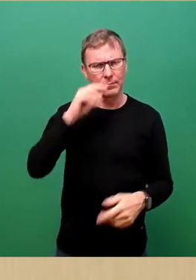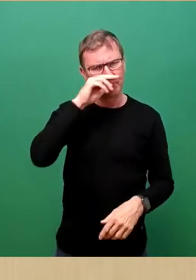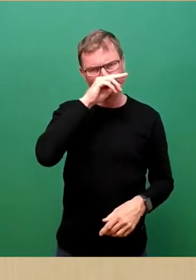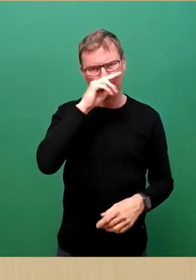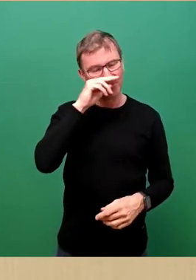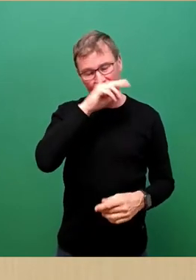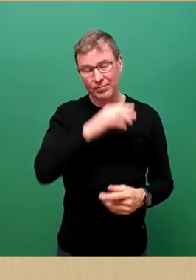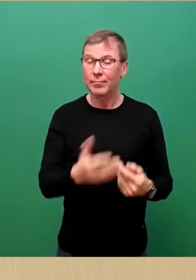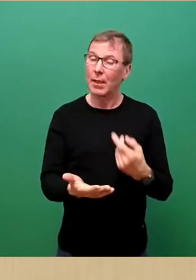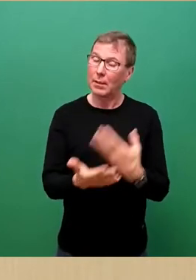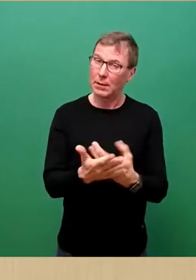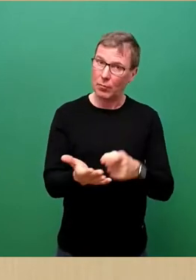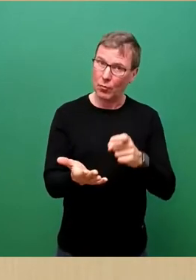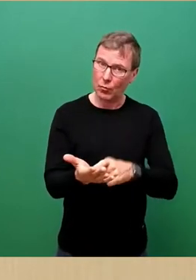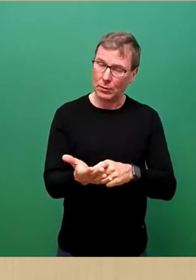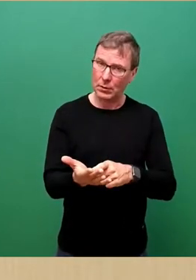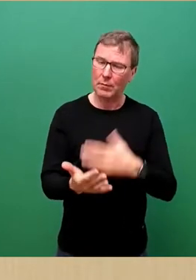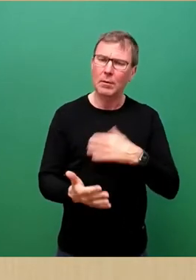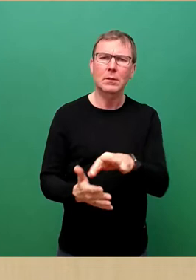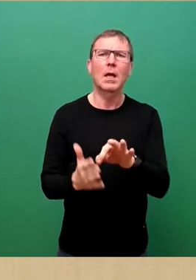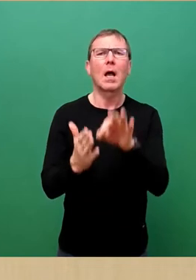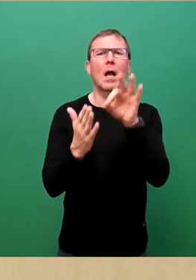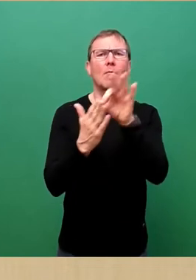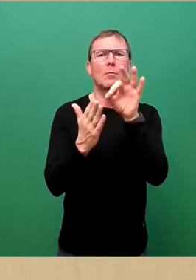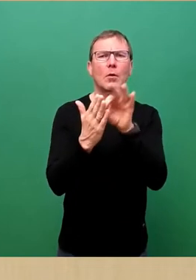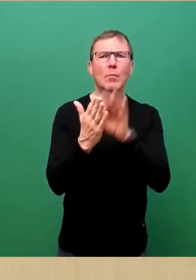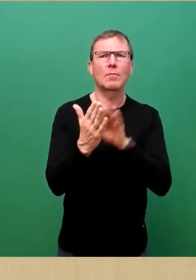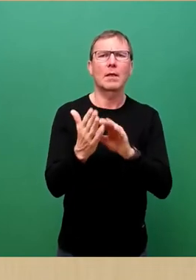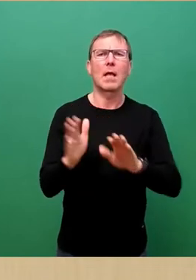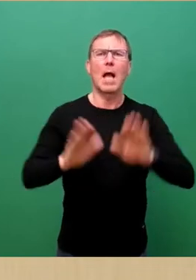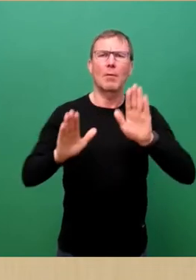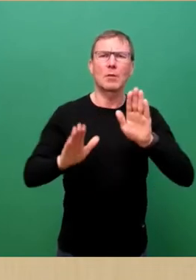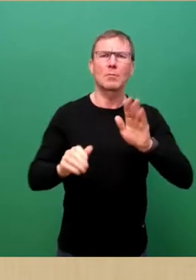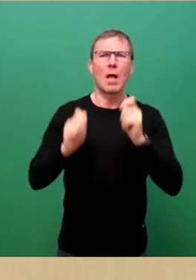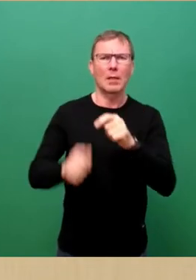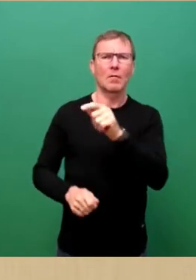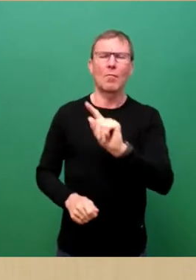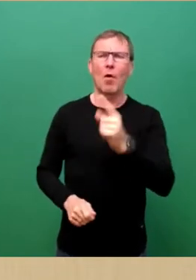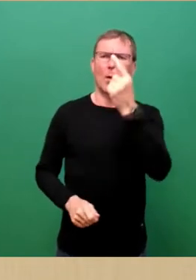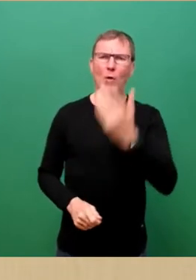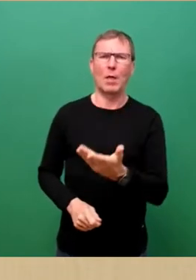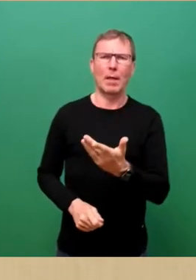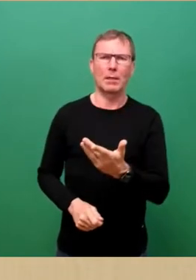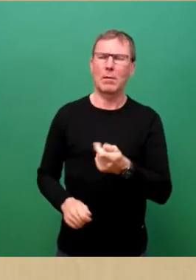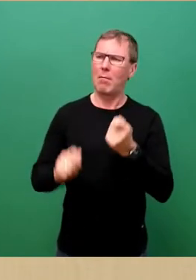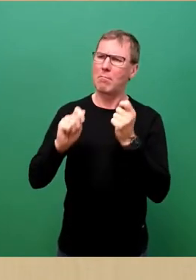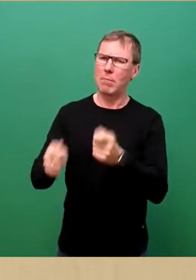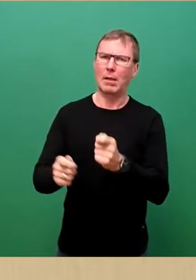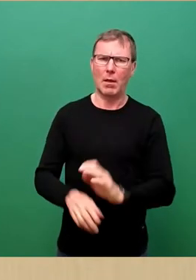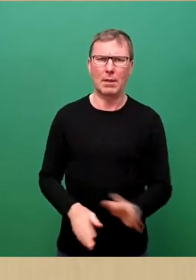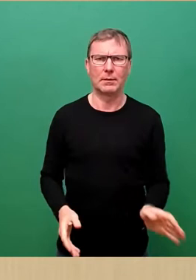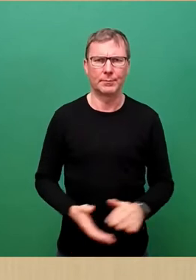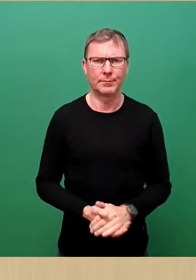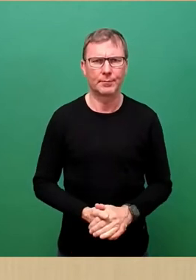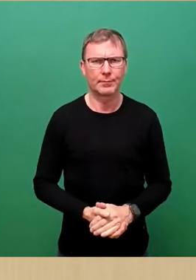diesem Grunde möchten wir auch die punktweise Abstimmung zum aktuellen Antrag des Oberbürgermeisters beantragen. Ich